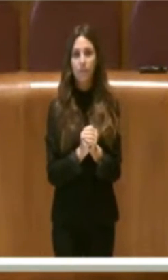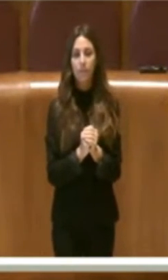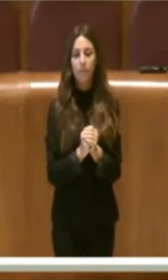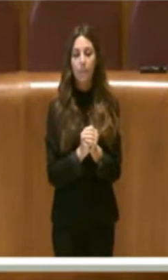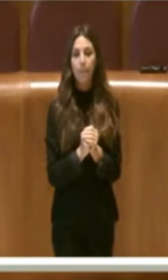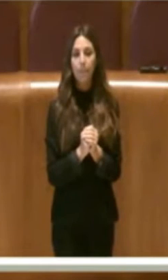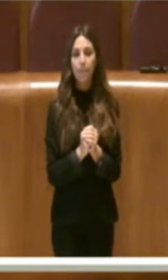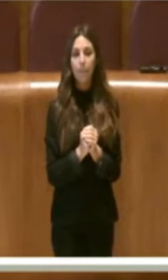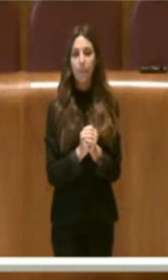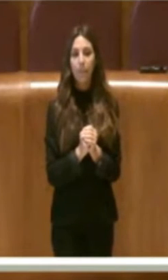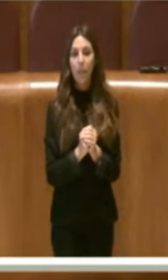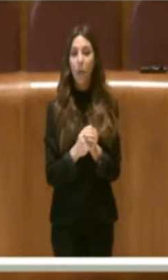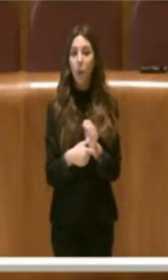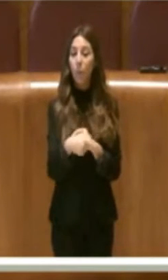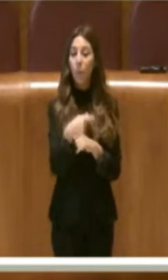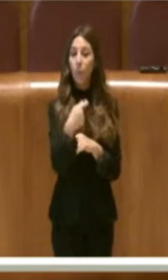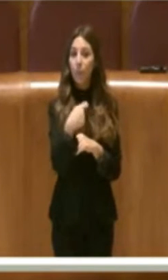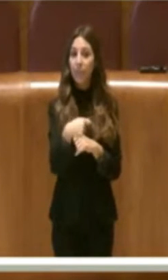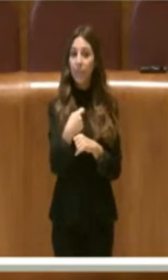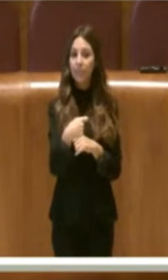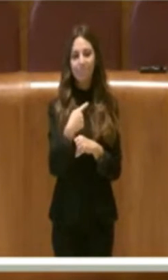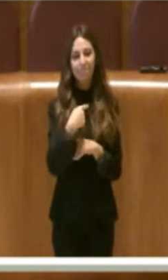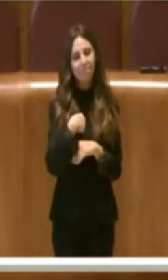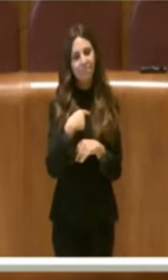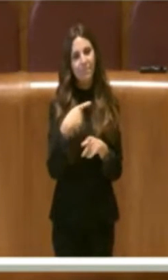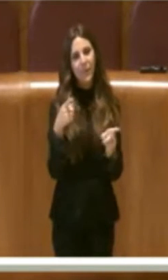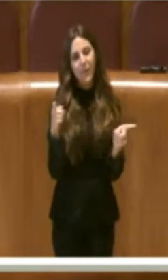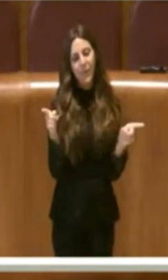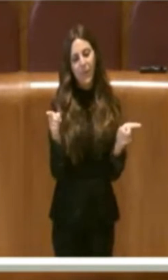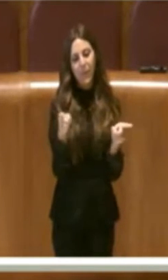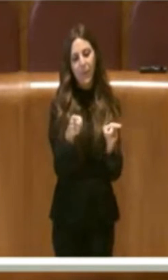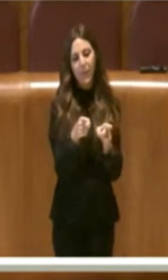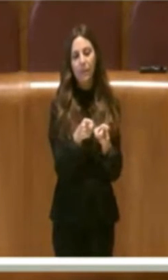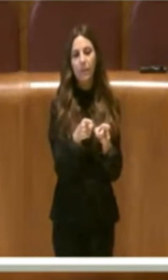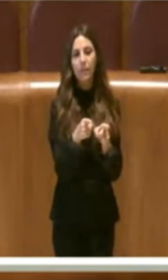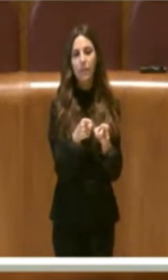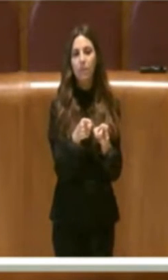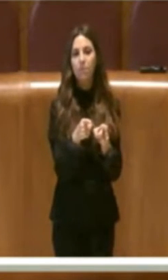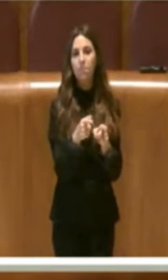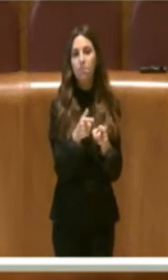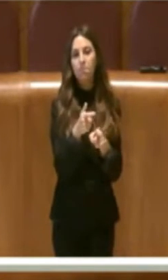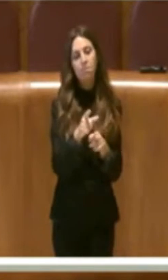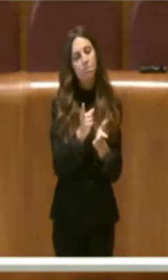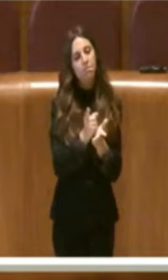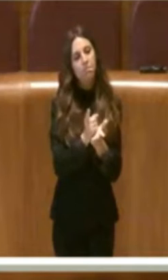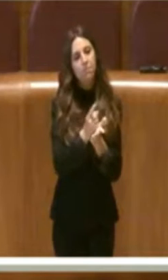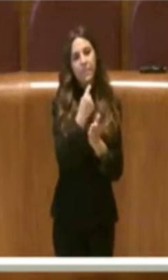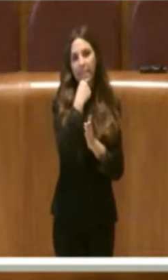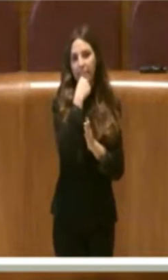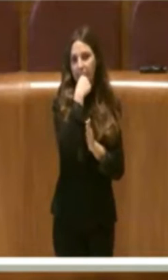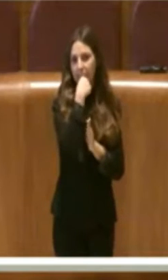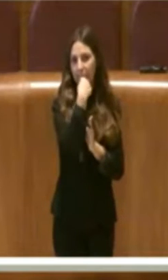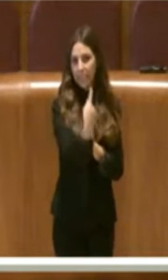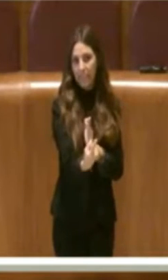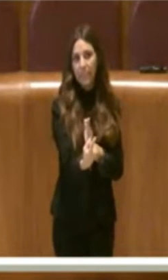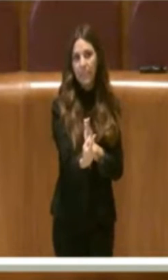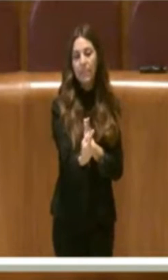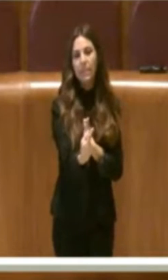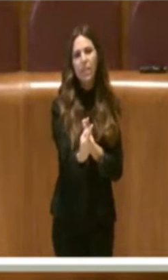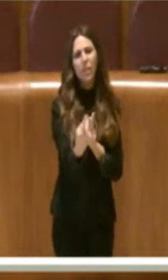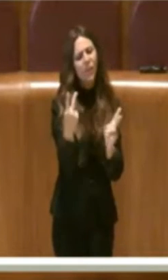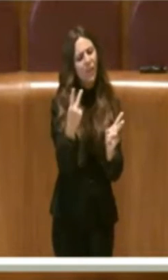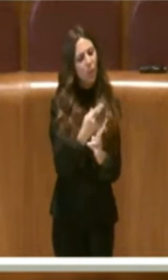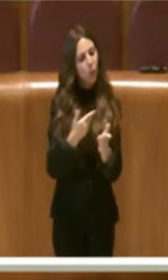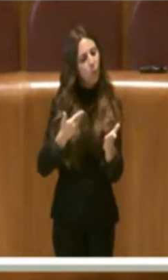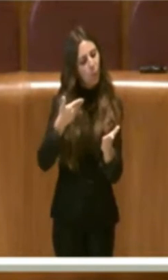Presidente, sarò breve perché devo dire che seppur interessante questa